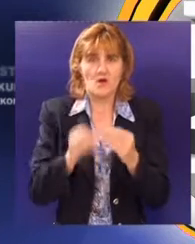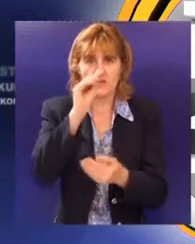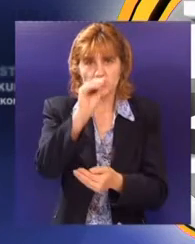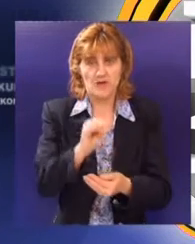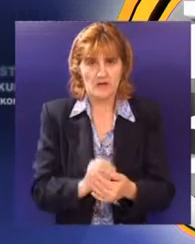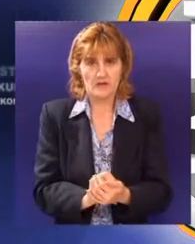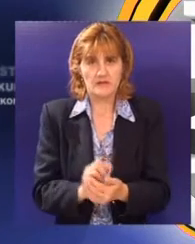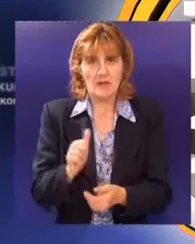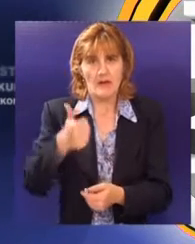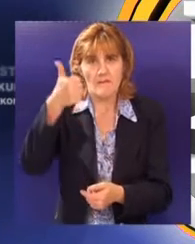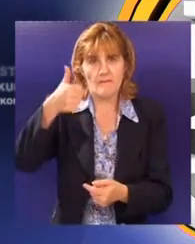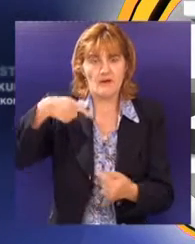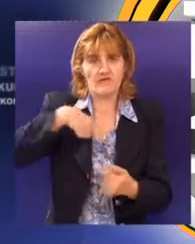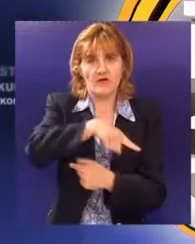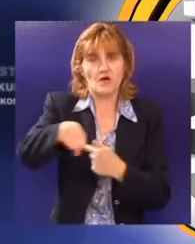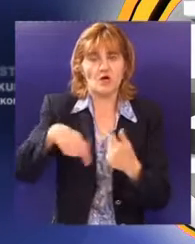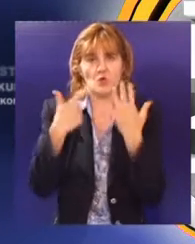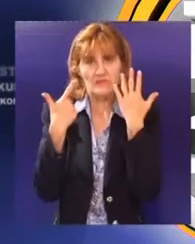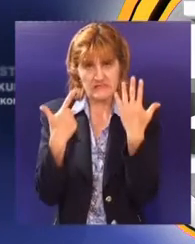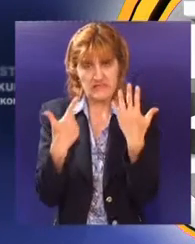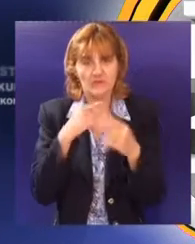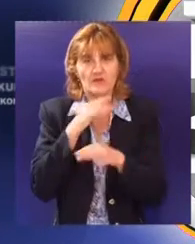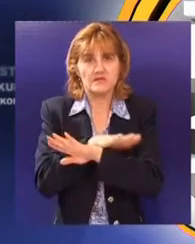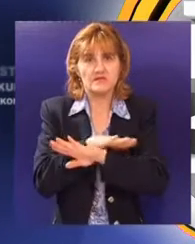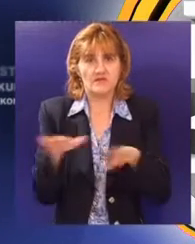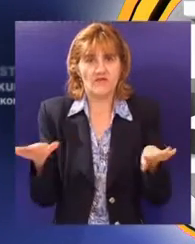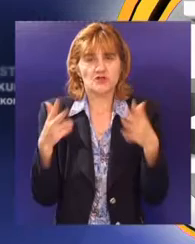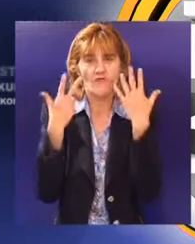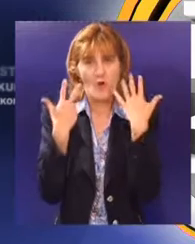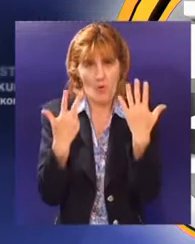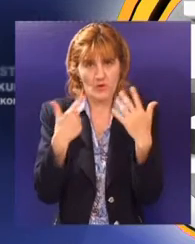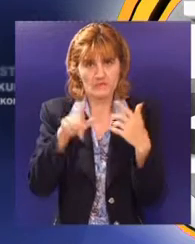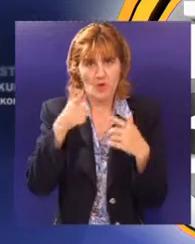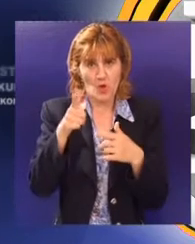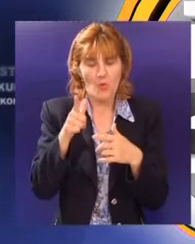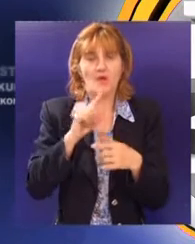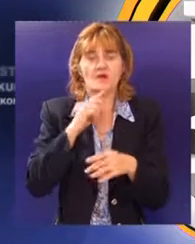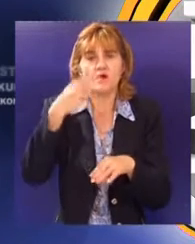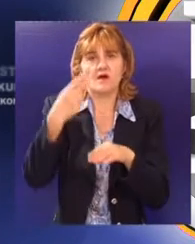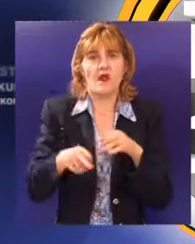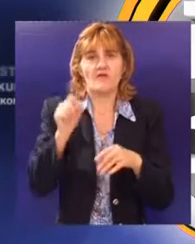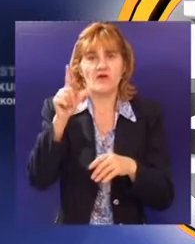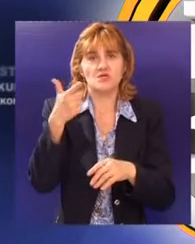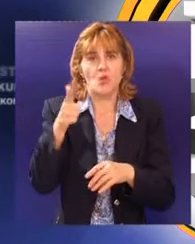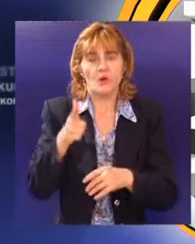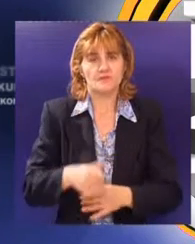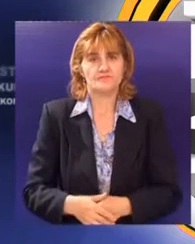lista. Prvi upisni krug počinje 7. i završava se 8. jula, dok će drugi biti organizovan 12. jula.